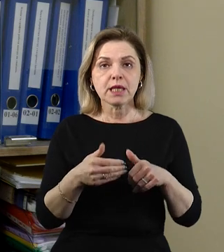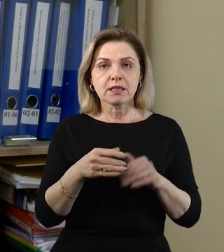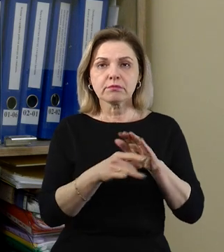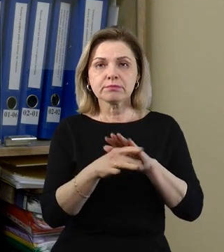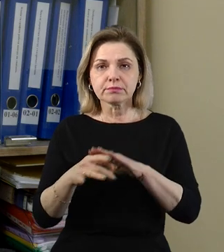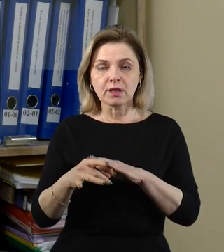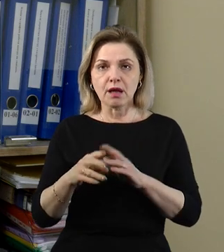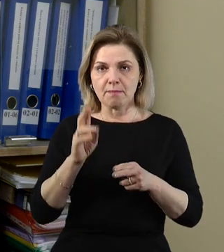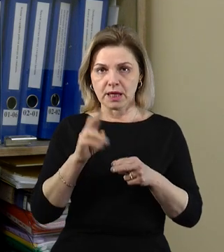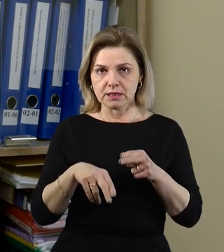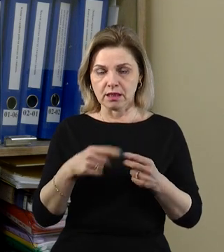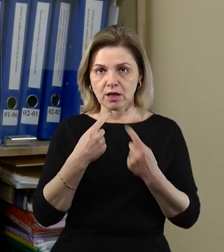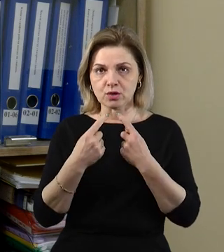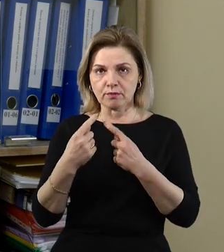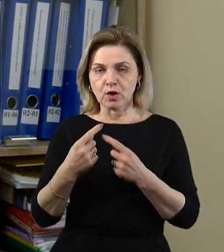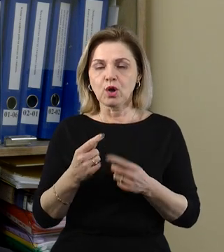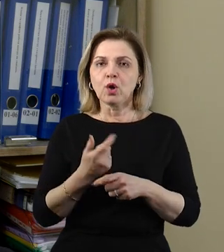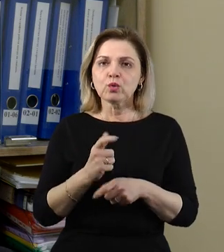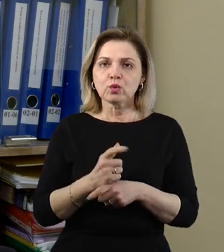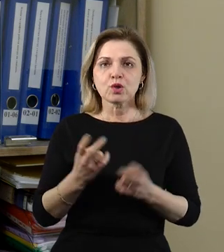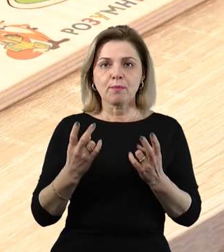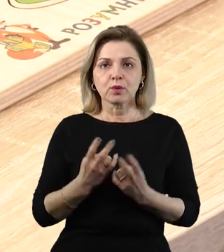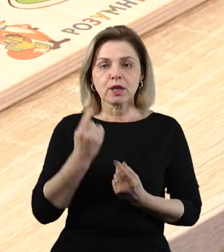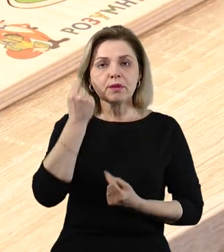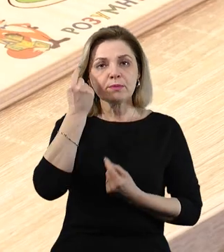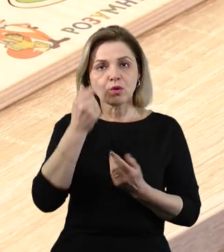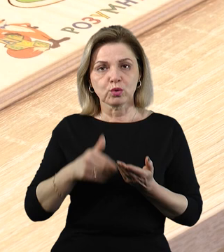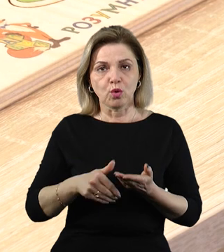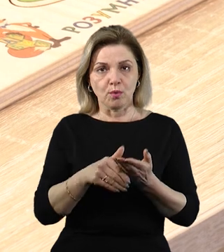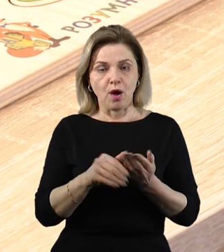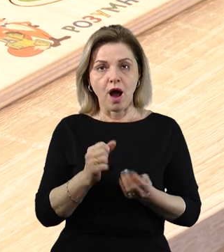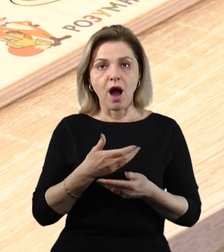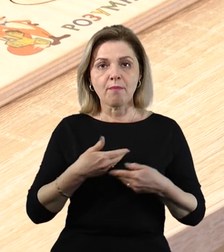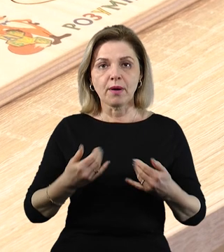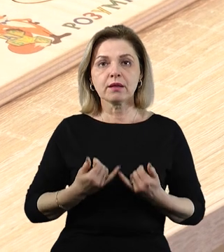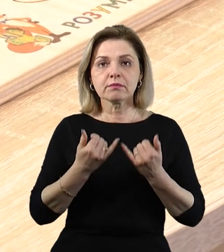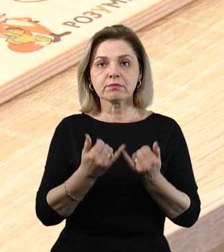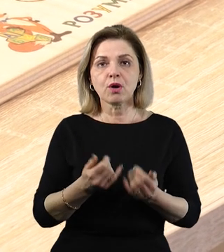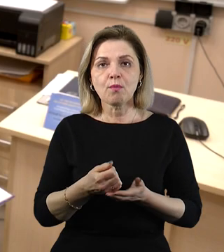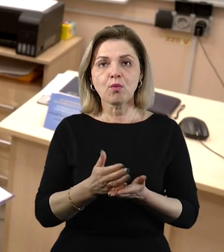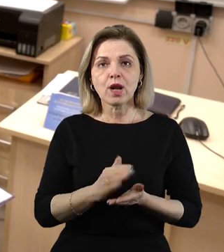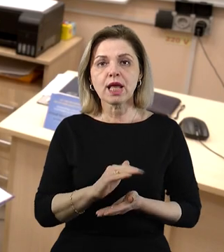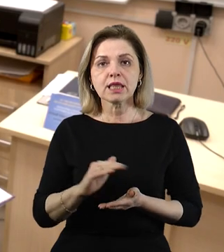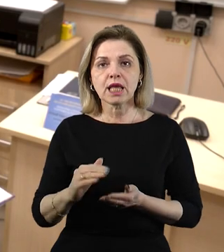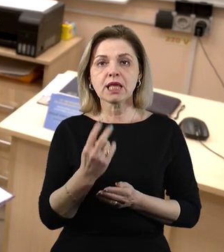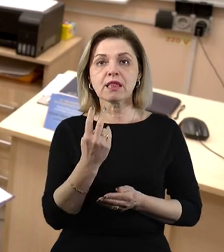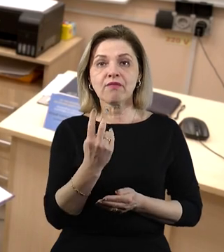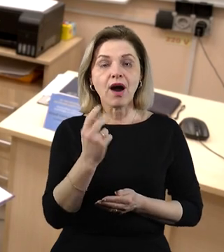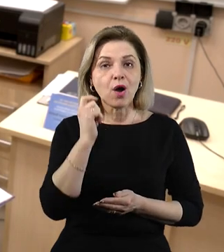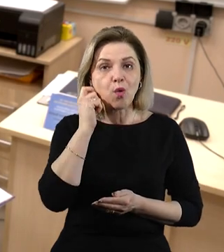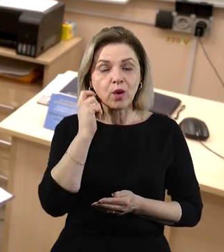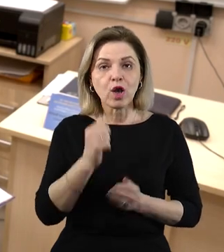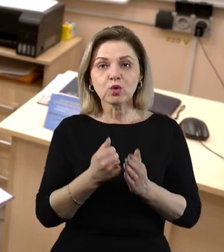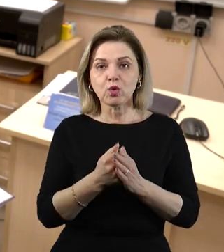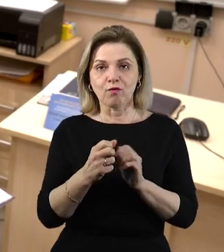розмовляти. Тобто дуже потрібна психологічна допомога. Ми надаємо послуги дітям віком від 2 до 18 років.